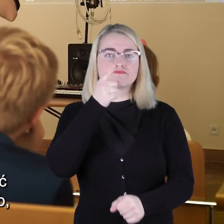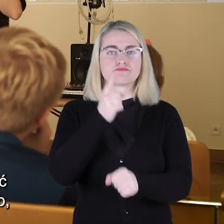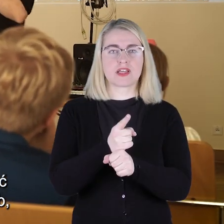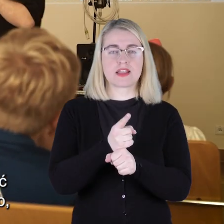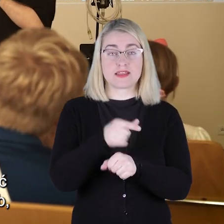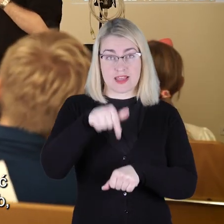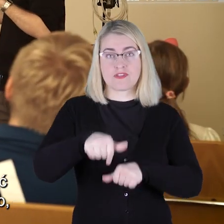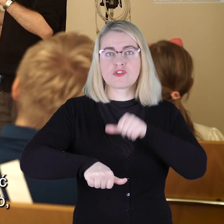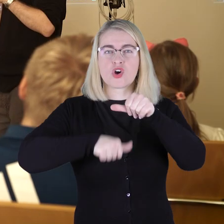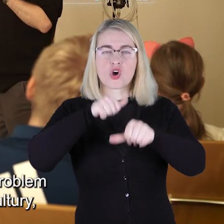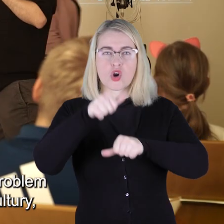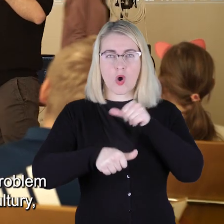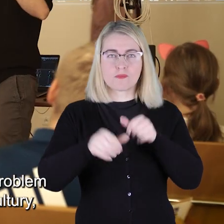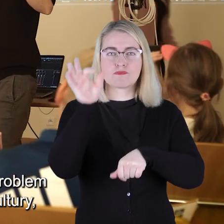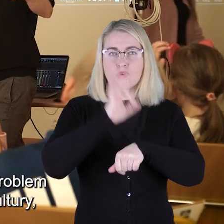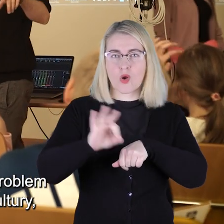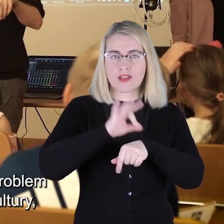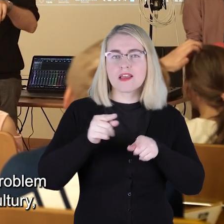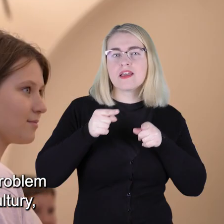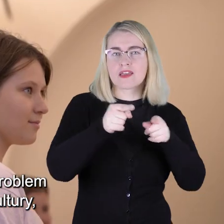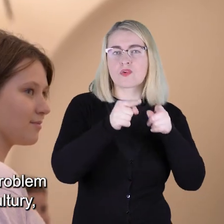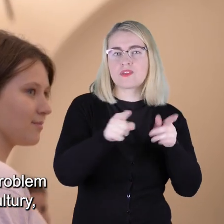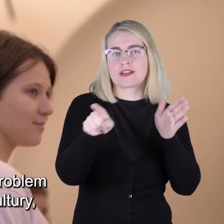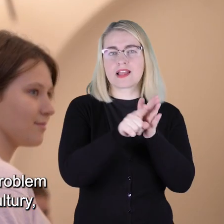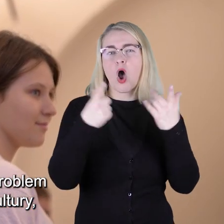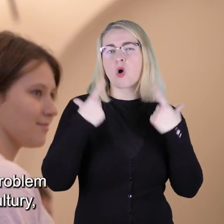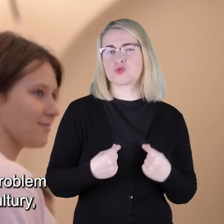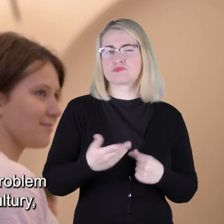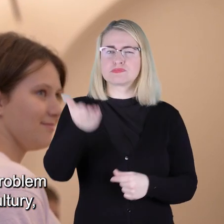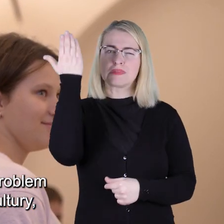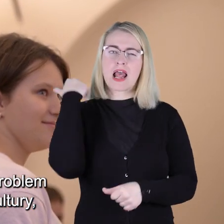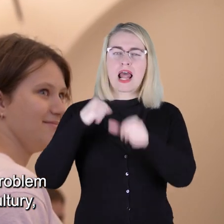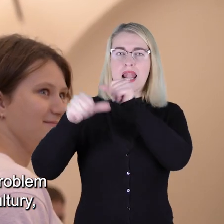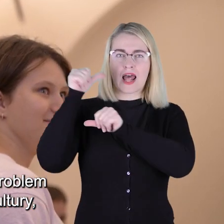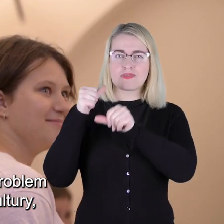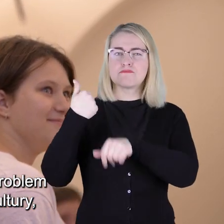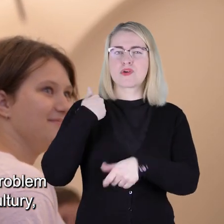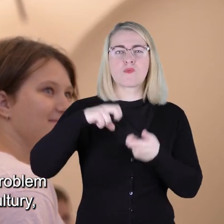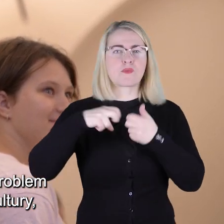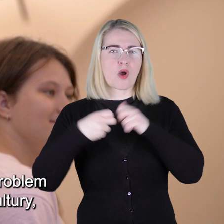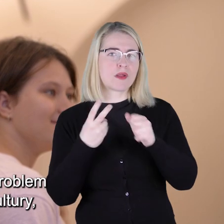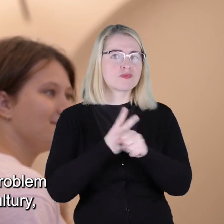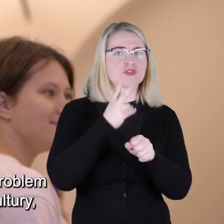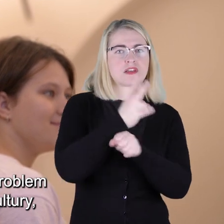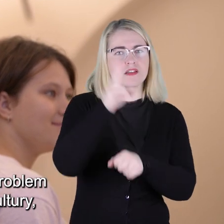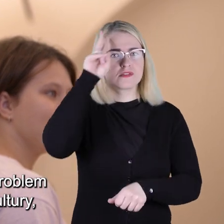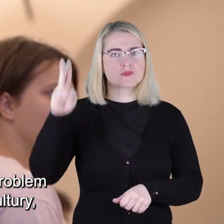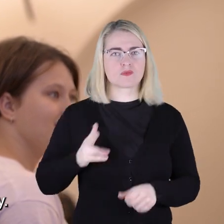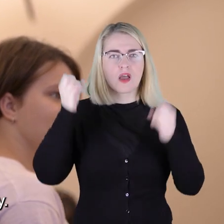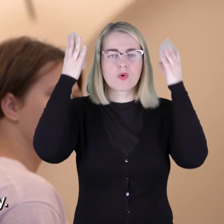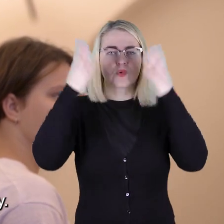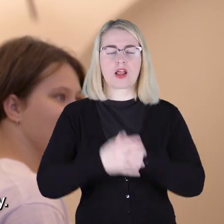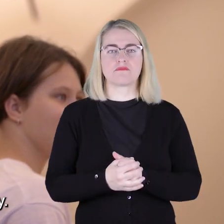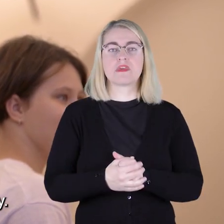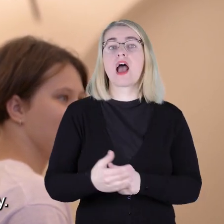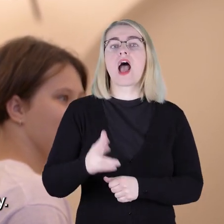tegoroczny projekt do osób, które w ostatnich latach tak naprawdę miały problem z dostępnością do instytucji kultury,